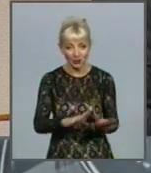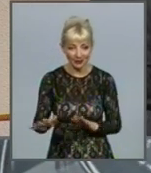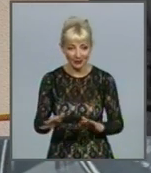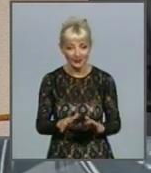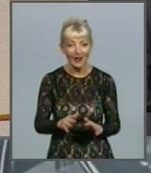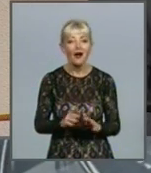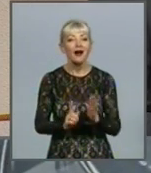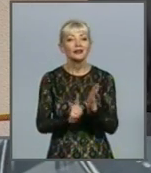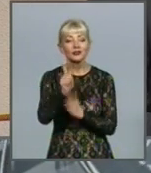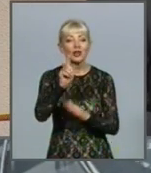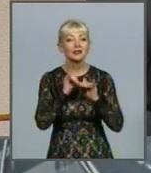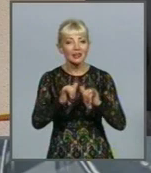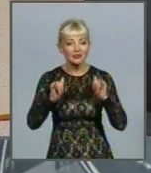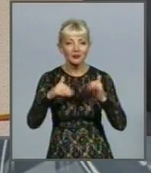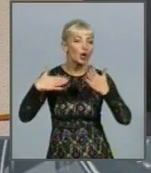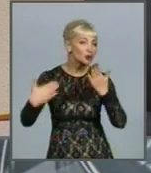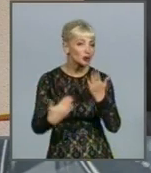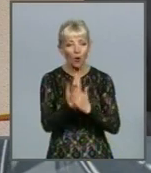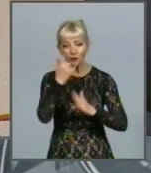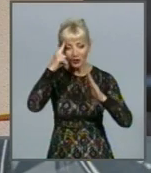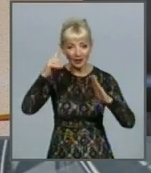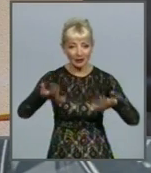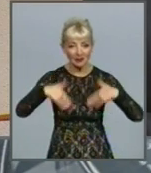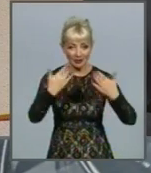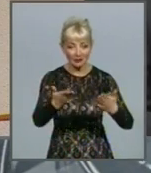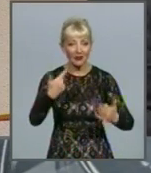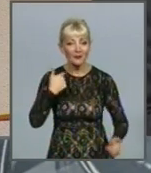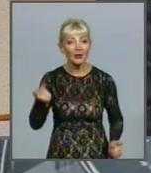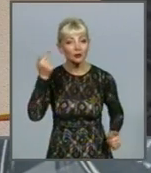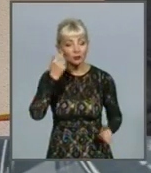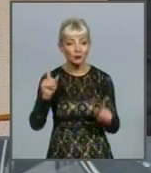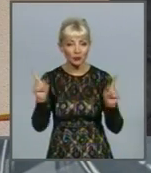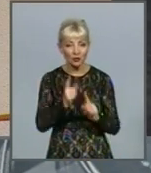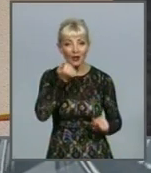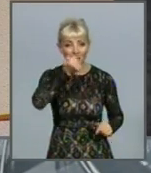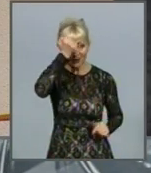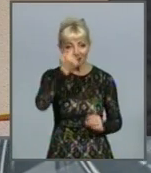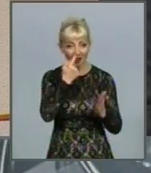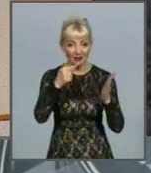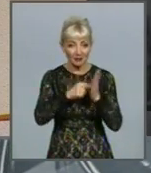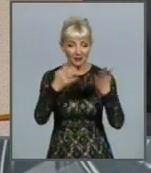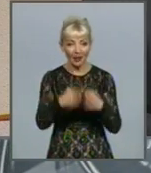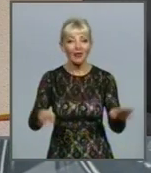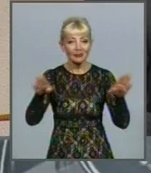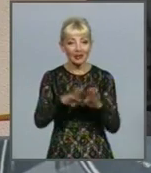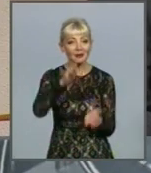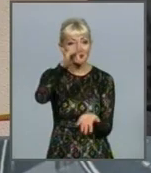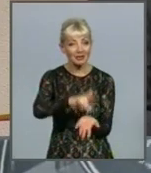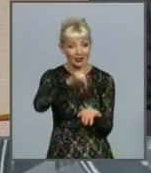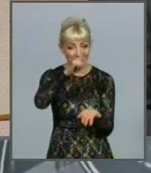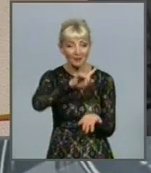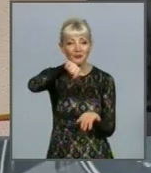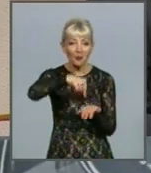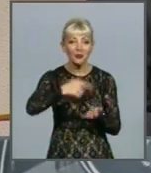креативних ініціатив. І я думаю, що благодаря таким центрам міст